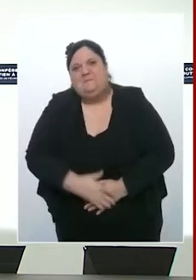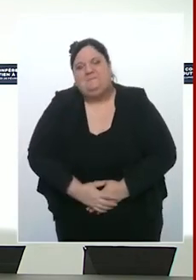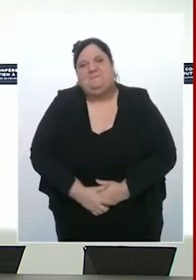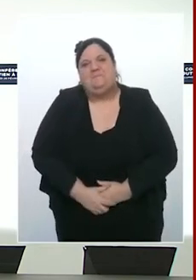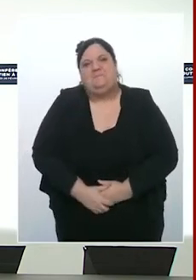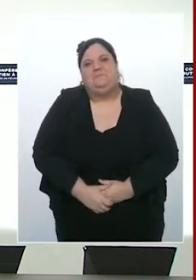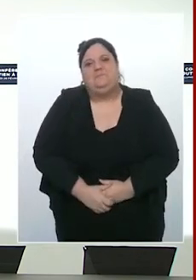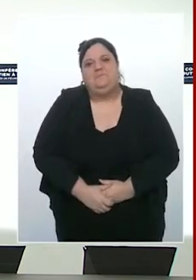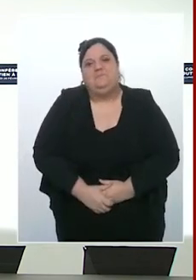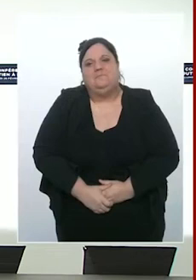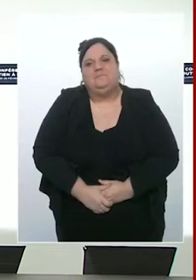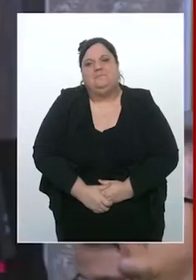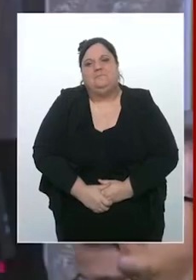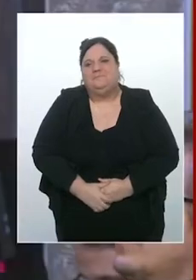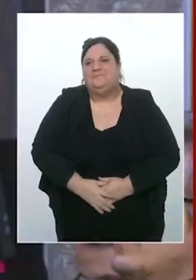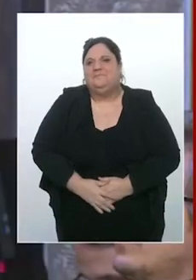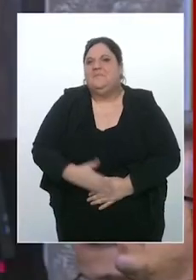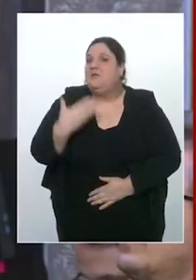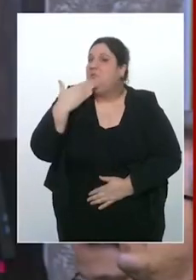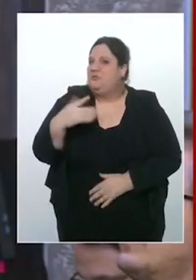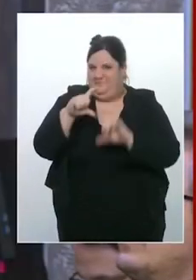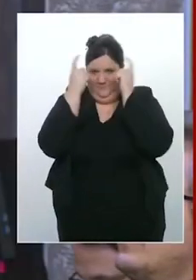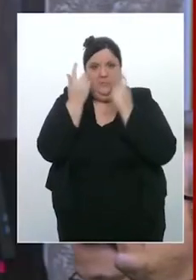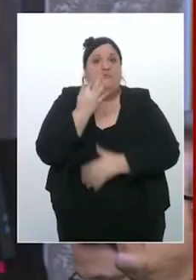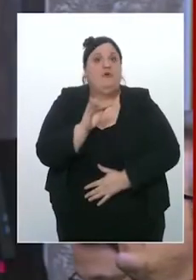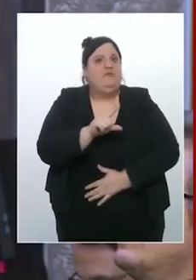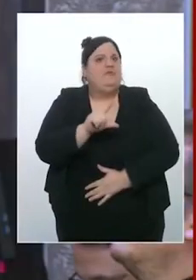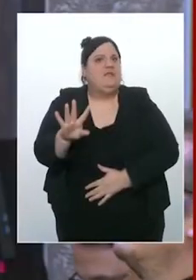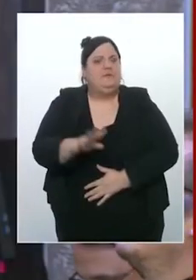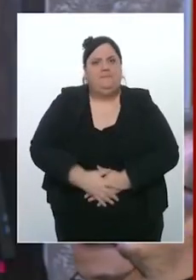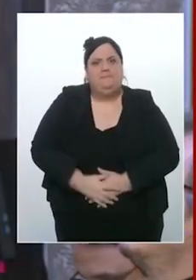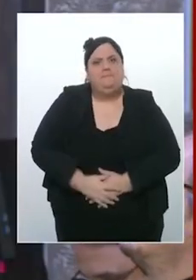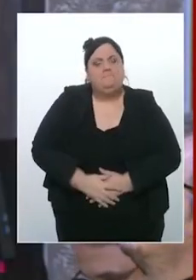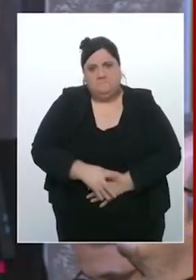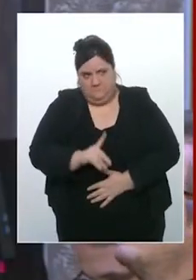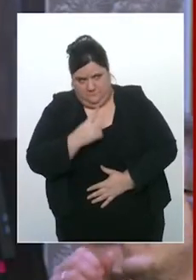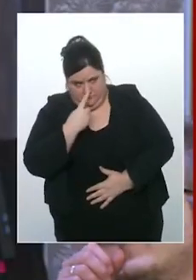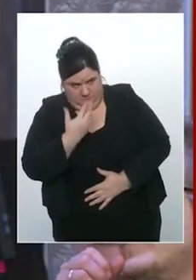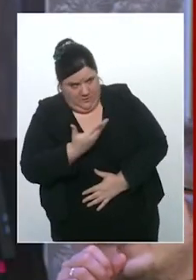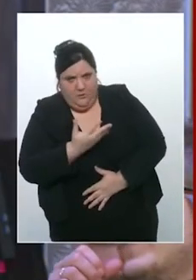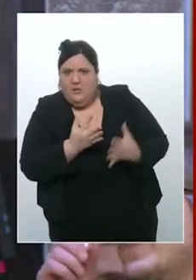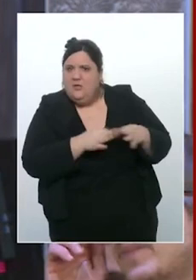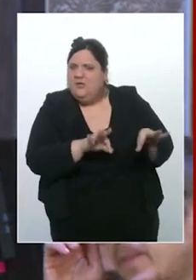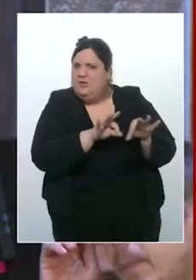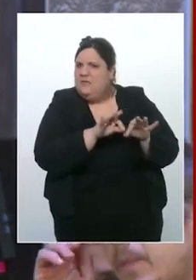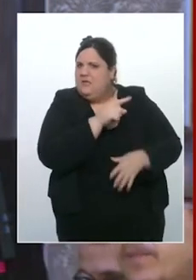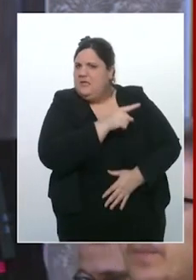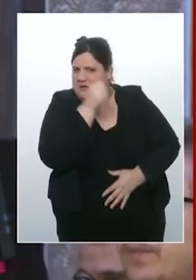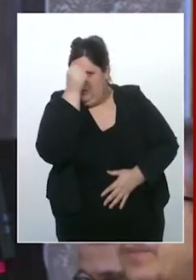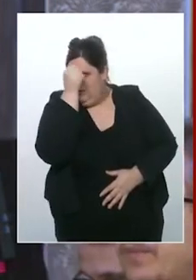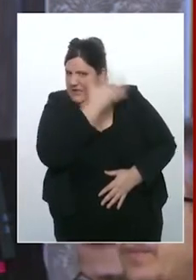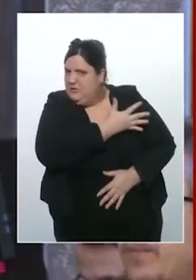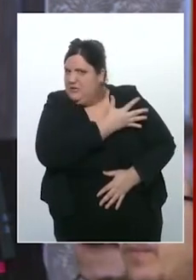pour France 24. Je voudrais savoir quel est le degré d'inquiétude quant à l'engagement des Etats-Unis et de l'OTAN. On le voit, les Américains ont effectivement 60 milliards d